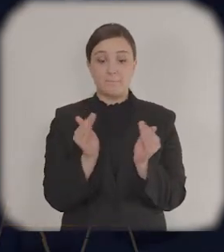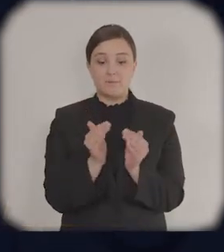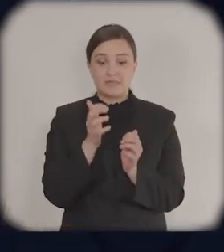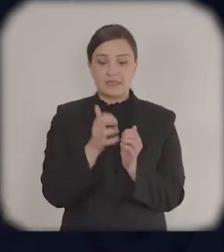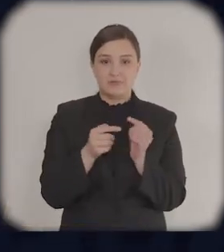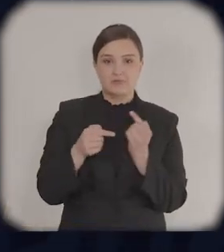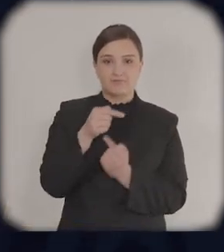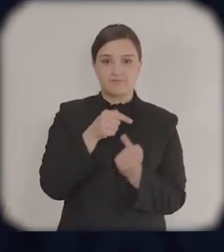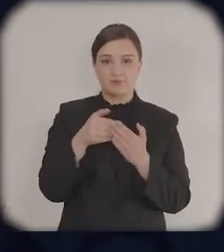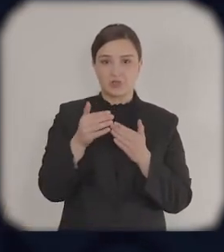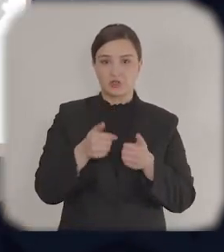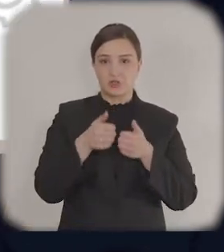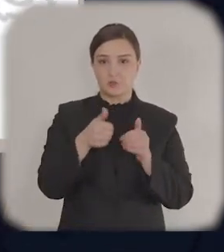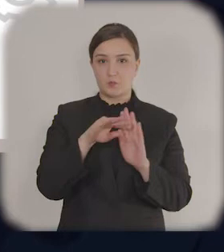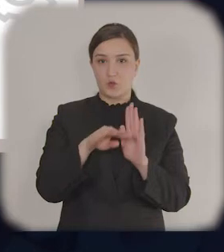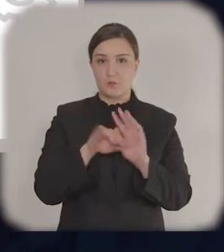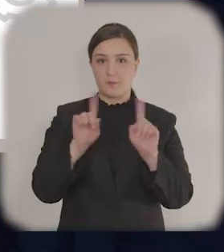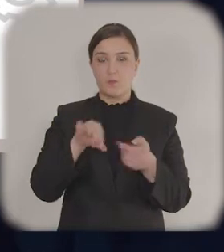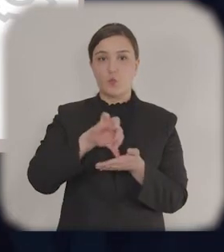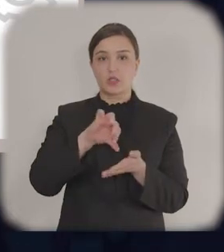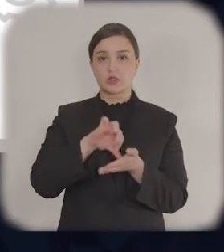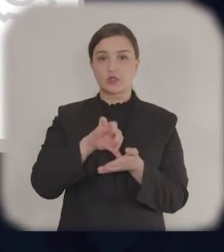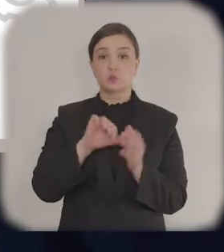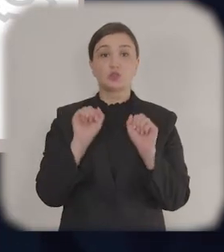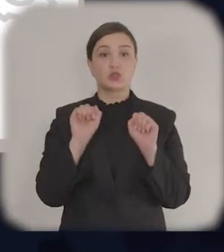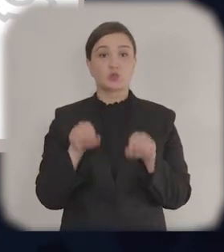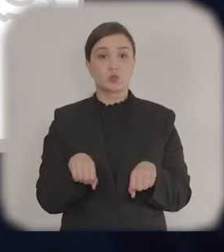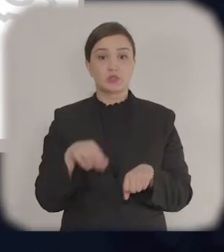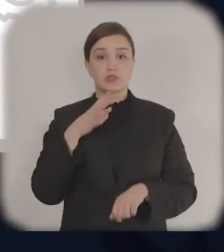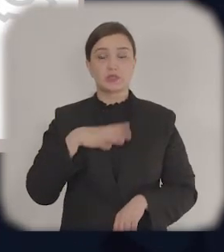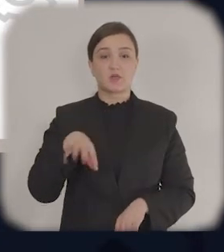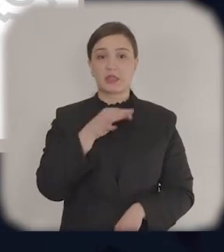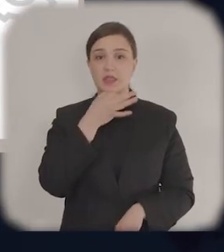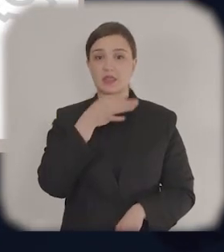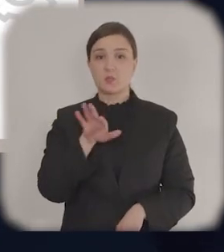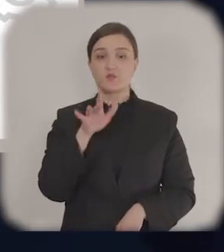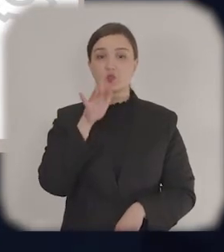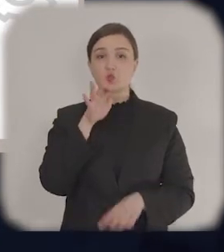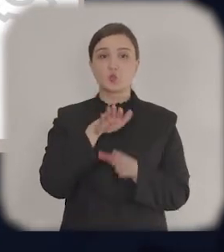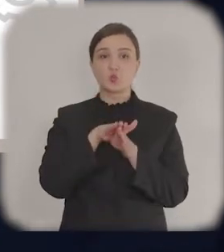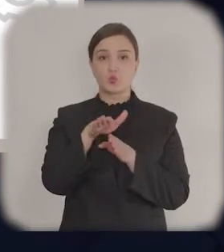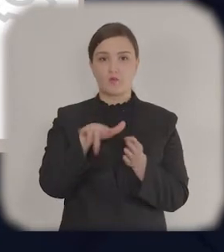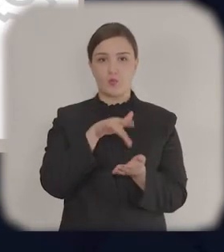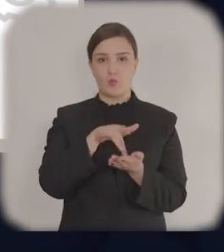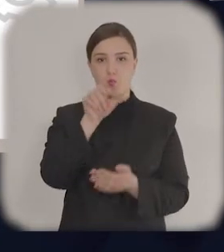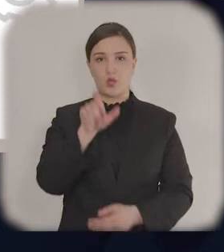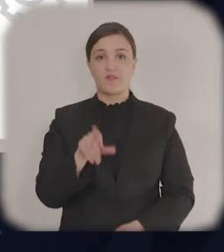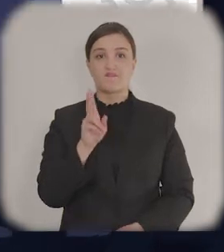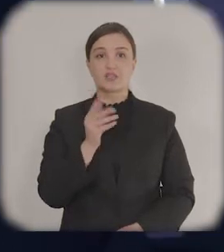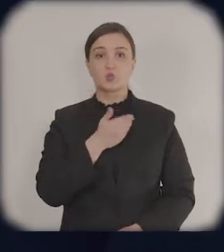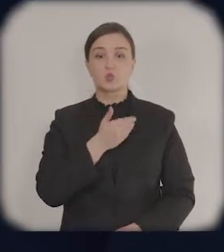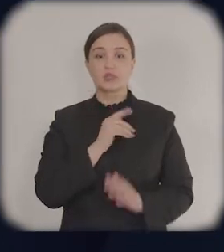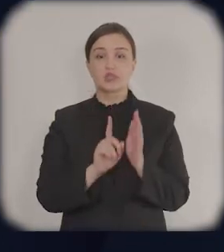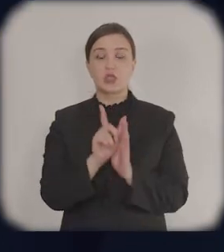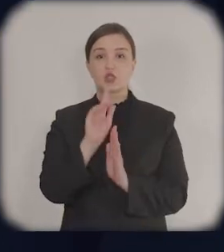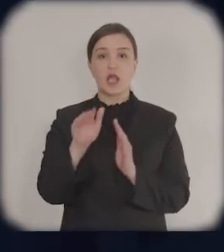Mikrovəkçik sahibkarlığa dəstək proqramı çərçivəsində Gürcistan vətəndaşı olan yetkinlik yaşına çatmış istənilən şəxs iştirak edə bilər.